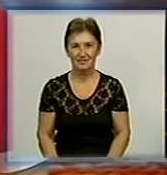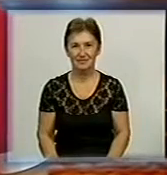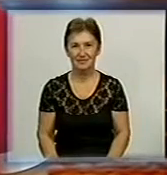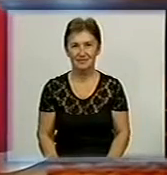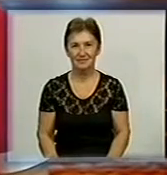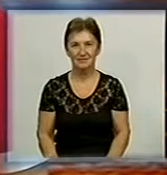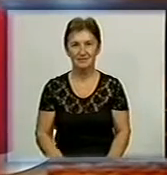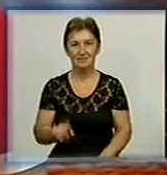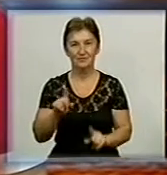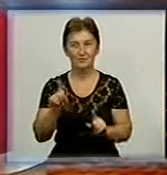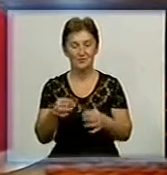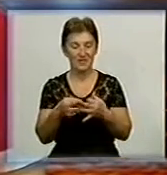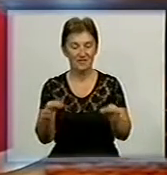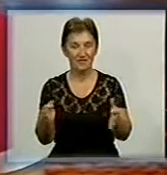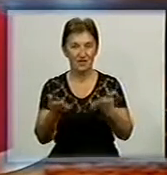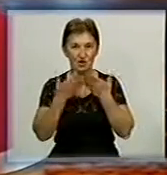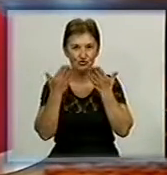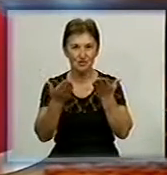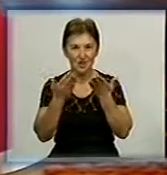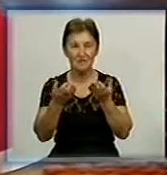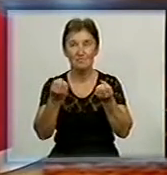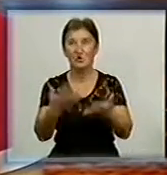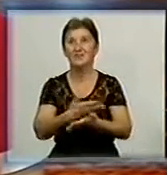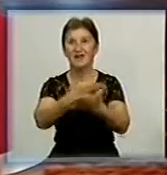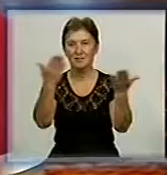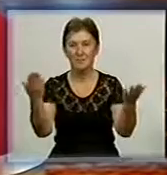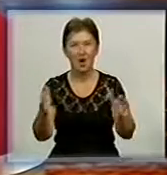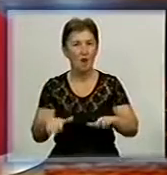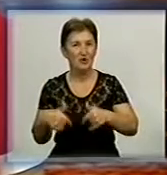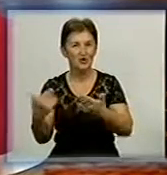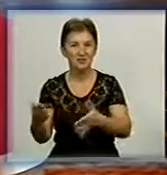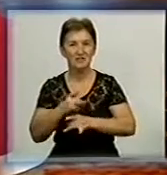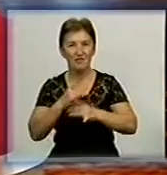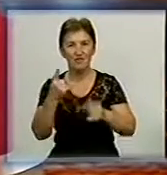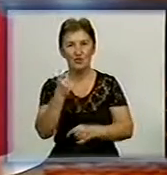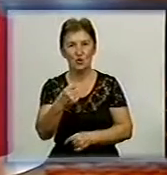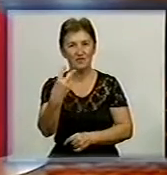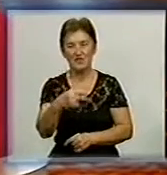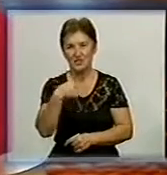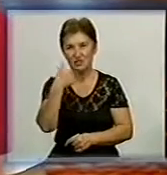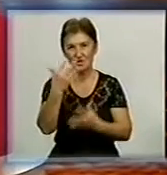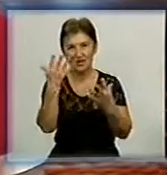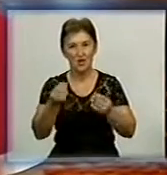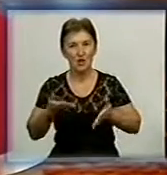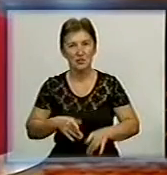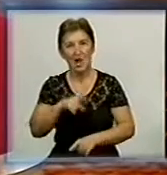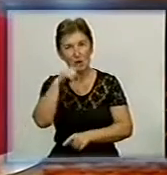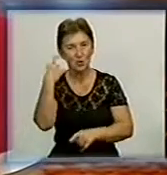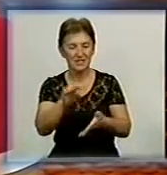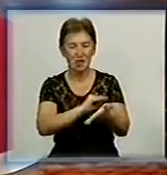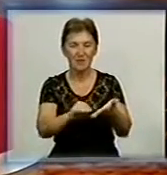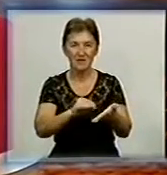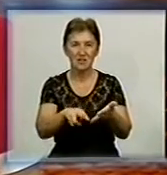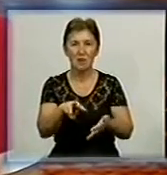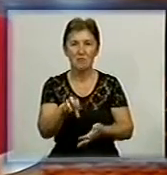Вільні читання – просто небо. Так, троє кіровограців пропонували містянам відзначити 120-річчя з дня народження російського поета Володимира